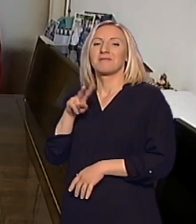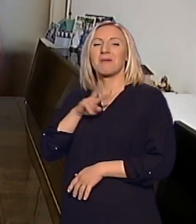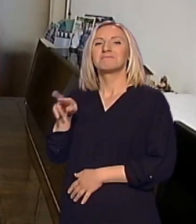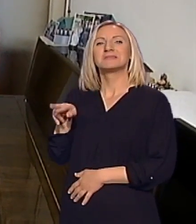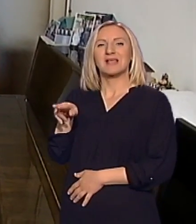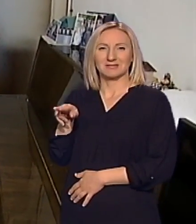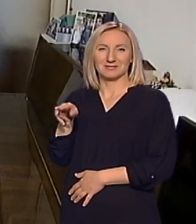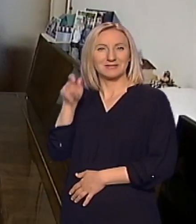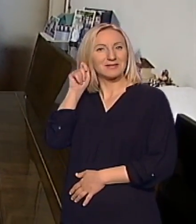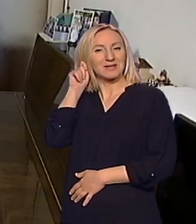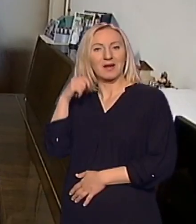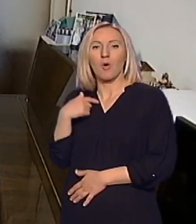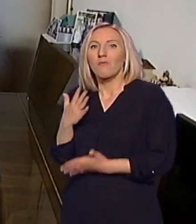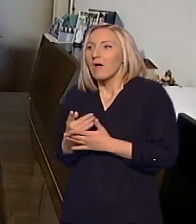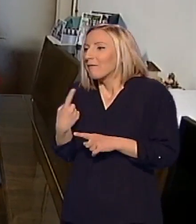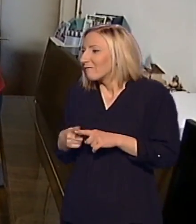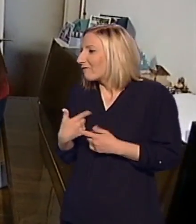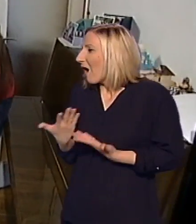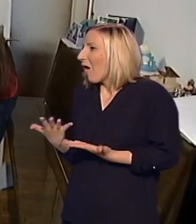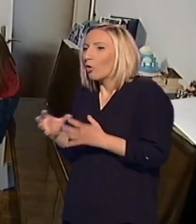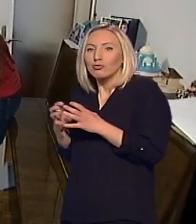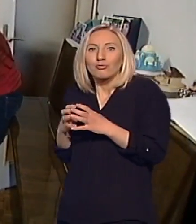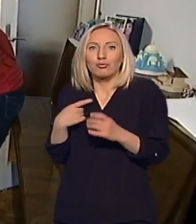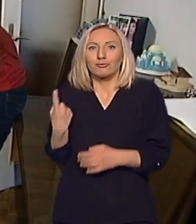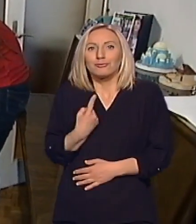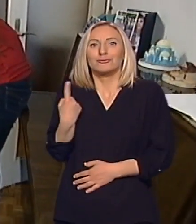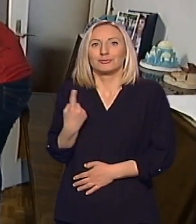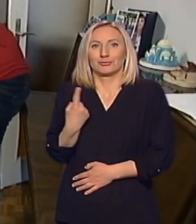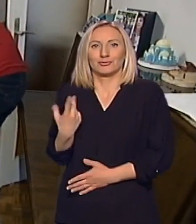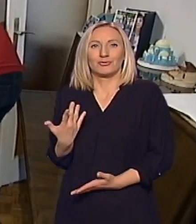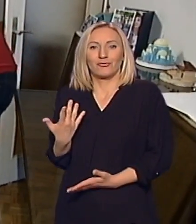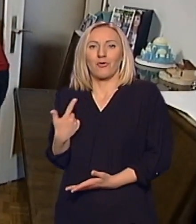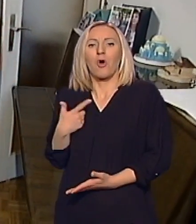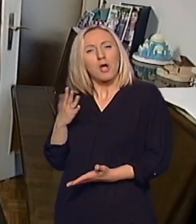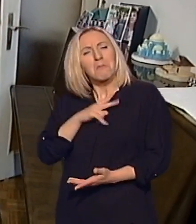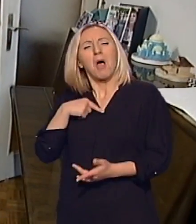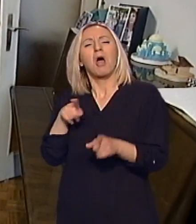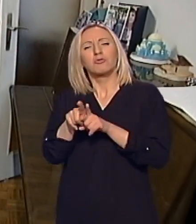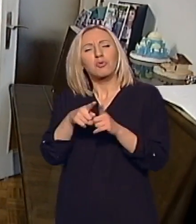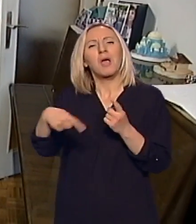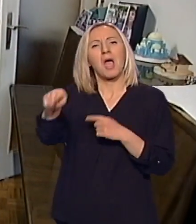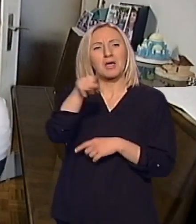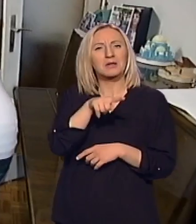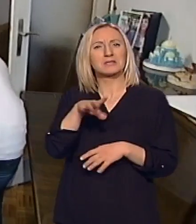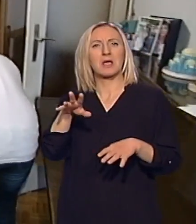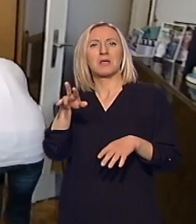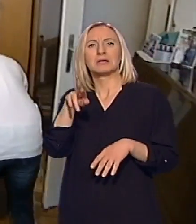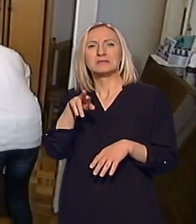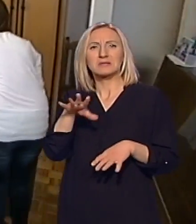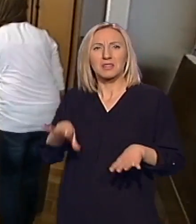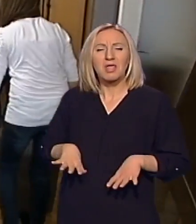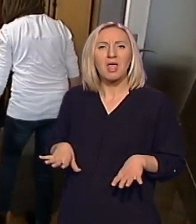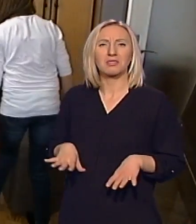imala, falilo mi je to nešto, falilo mi je društvo, iako sam imala od uvek i drugarice i sestre, o tetke i